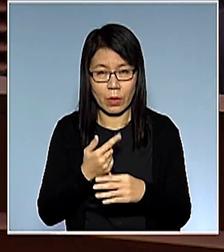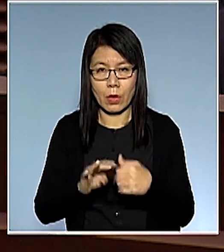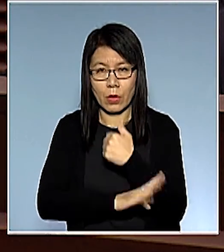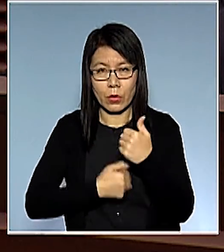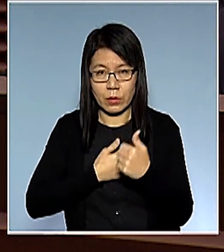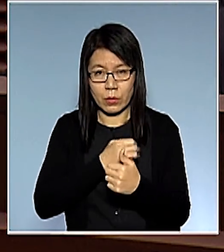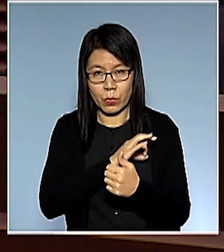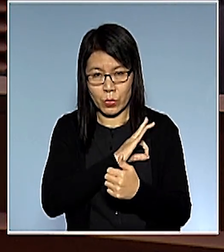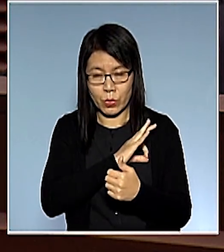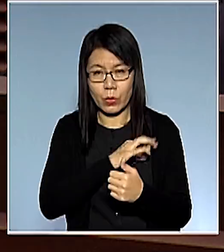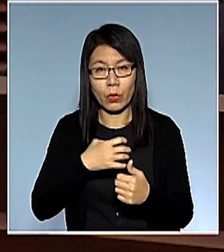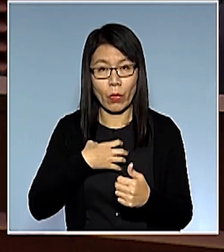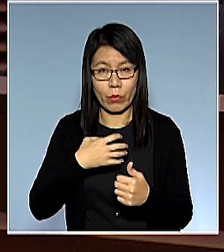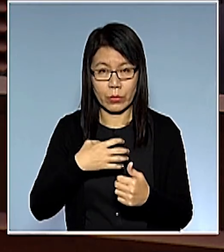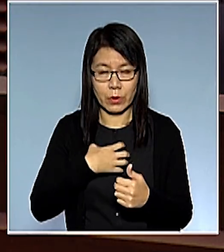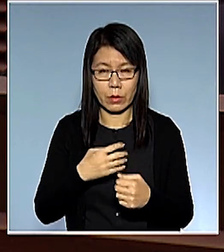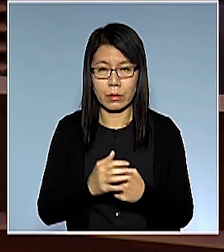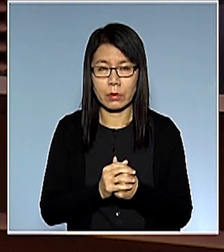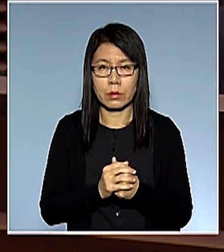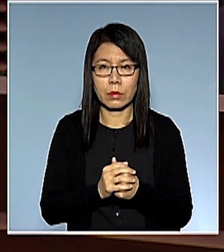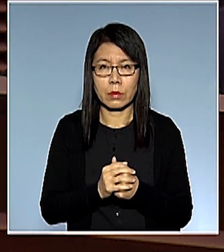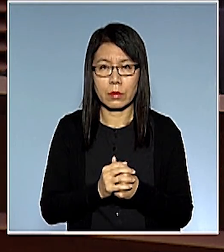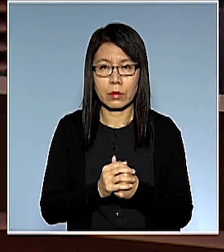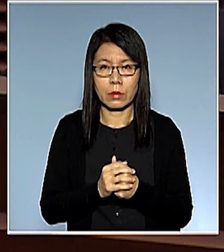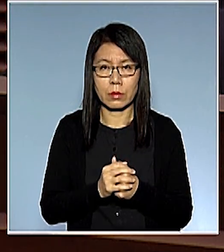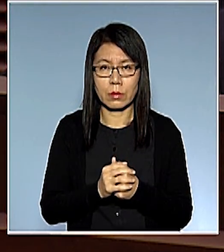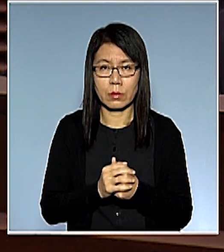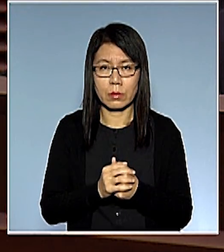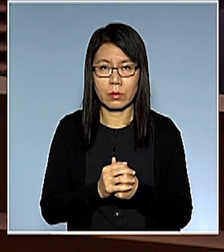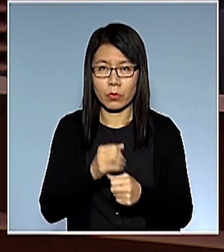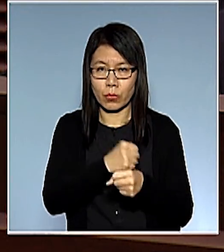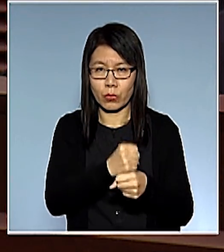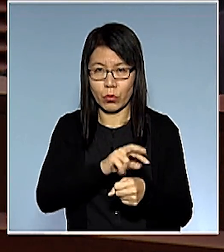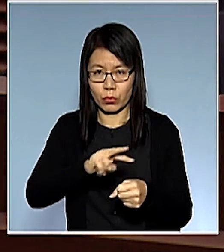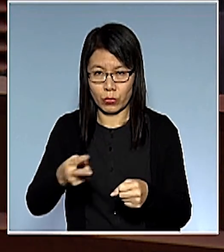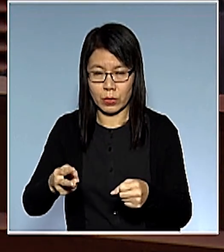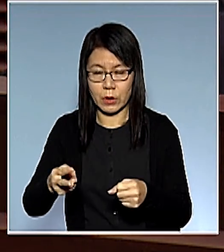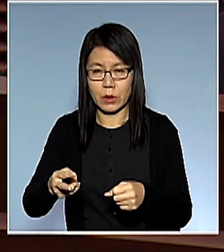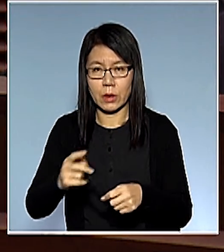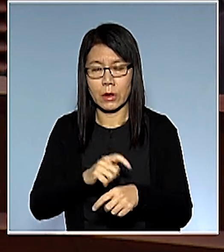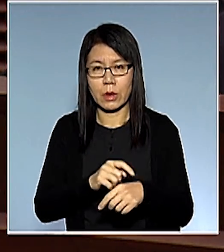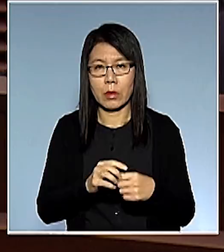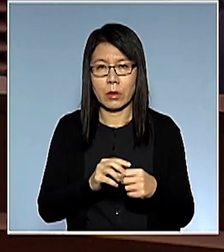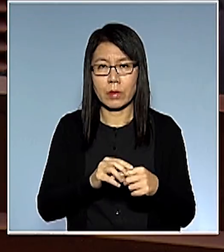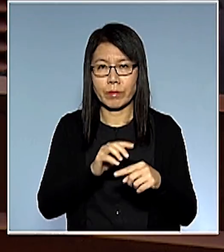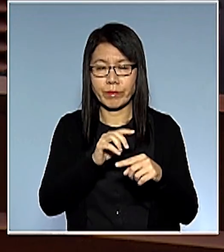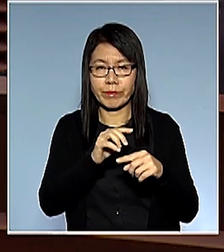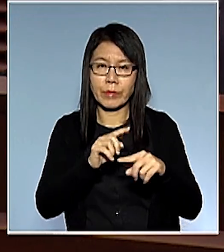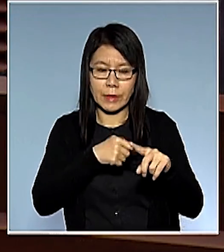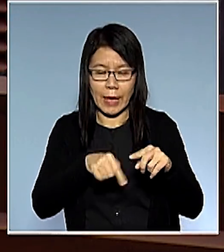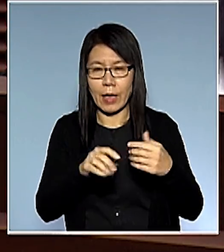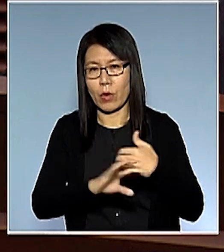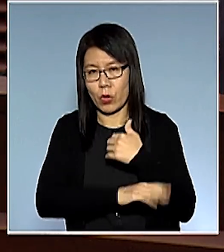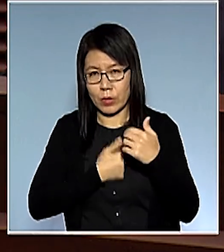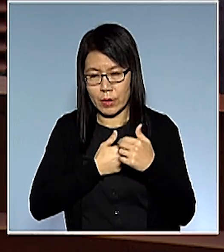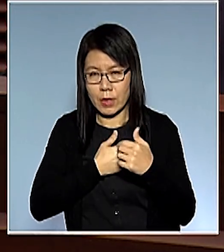認為是時候需要將作為轉職的時候所關於大律師的背景紀錄更加